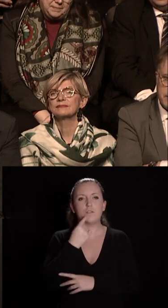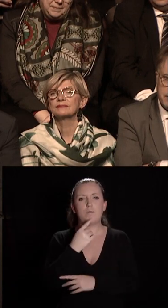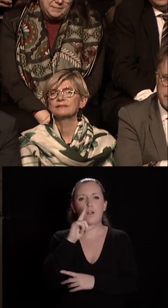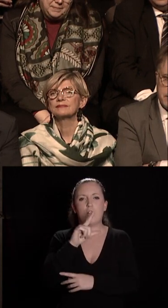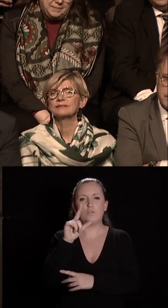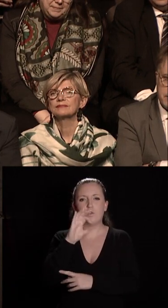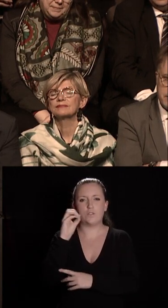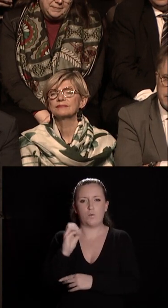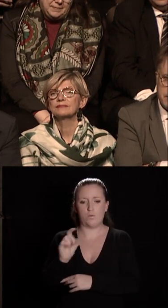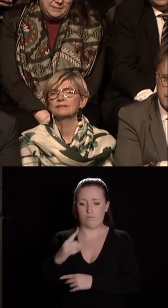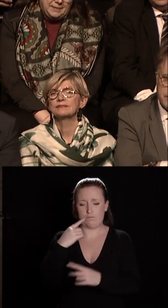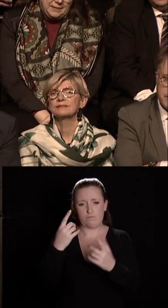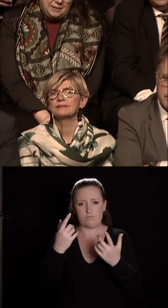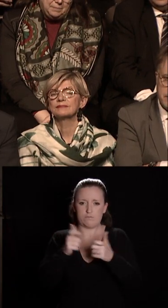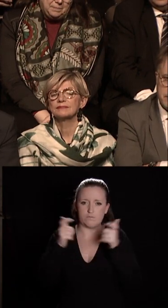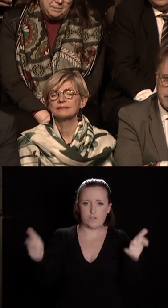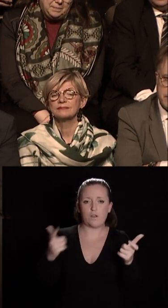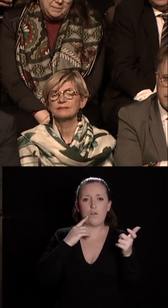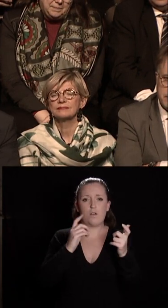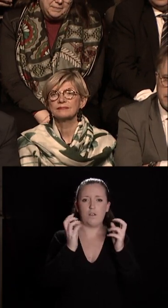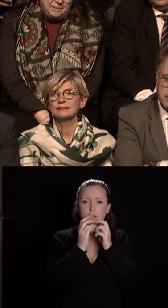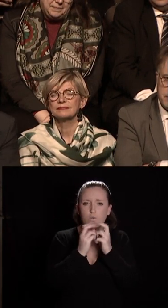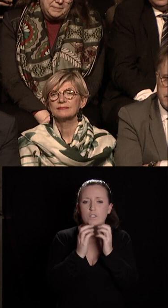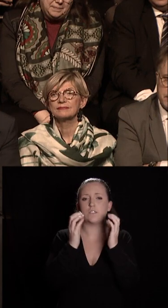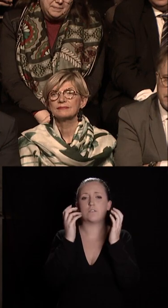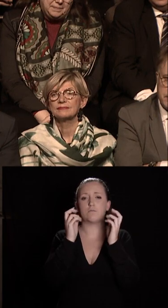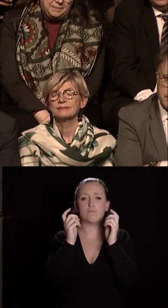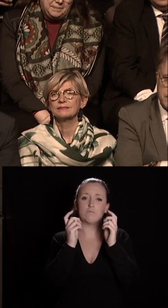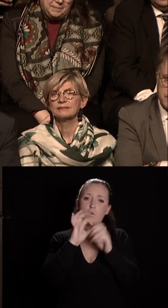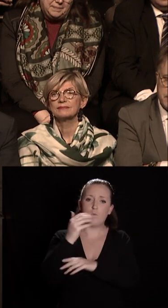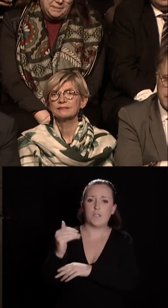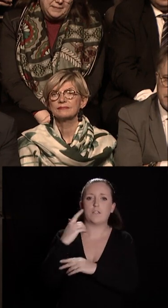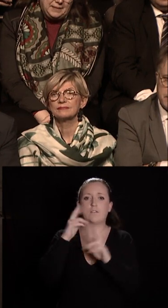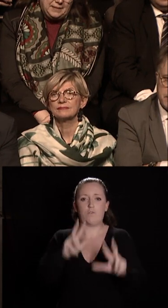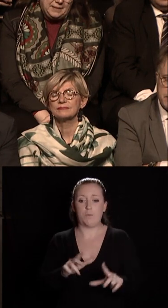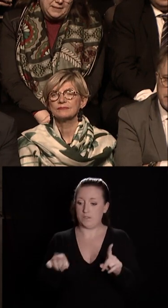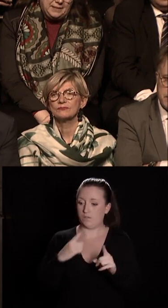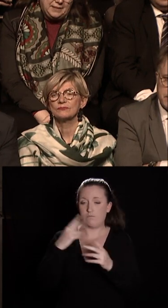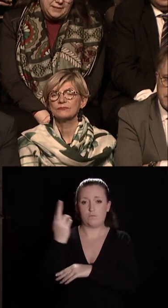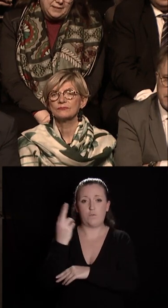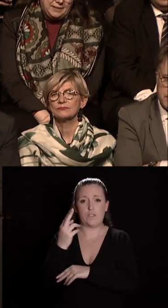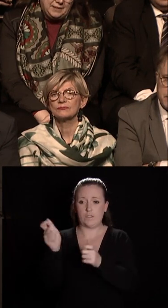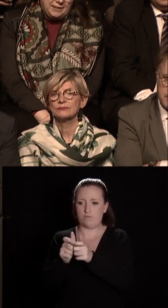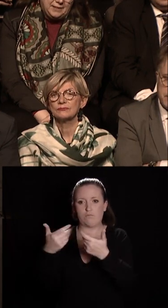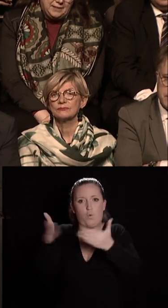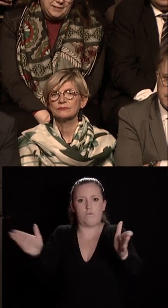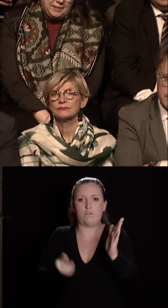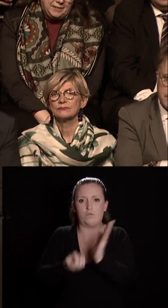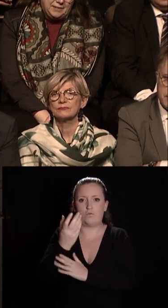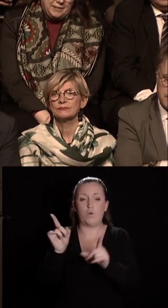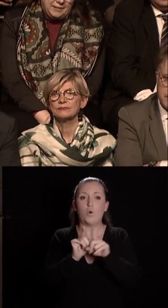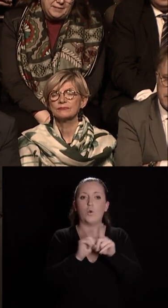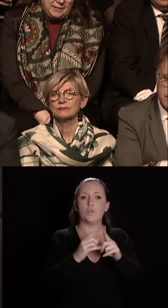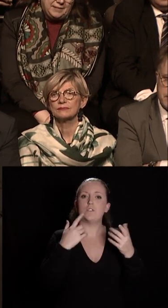école d'ingénieurs en électronique, informatique et numérique qui ouvre à Dijon un nouveau campus, ainsi que l'école spéciale des travaux